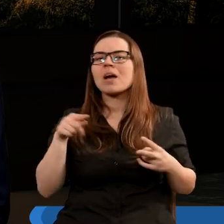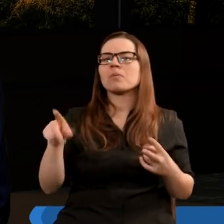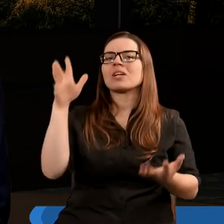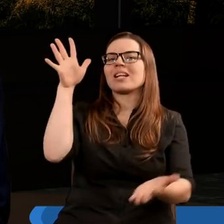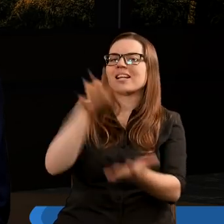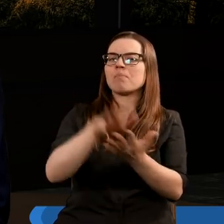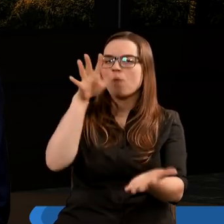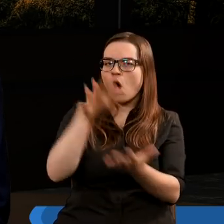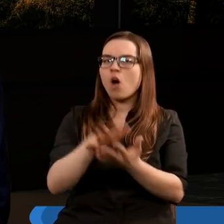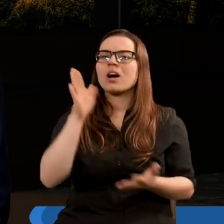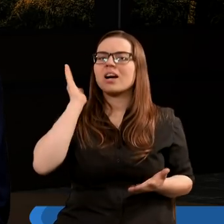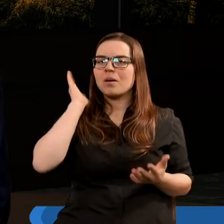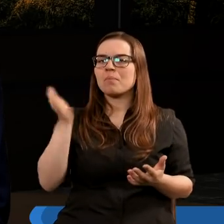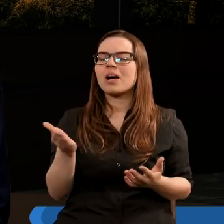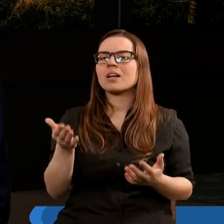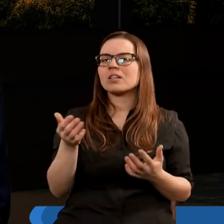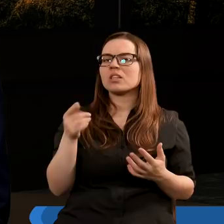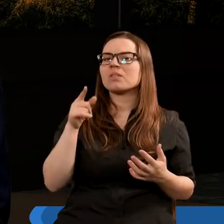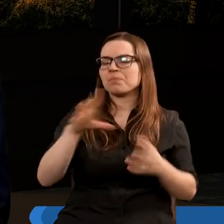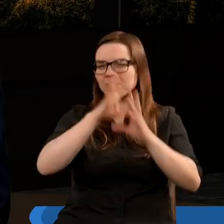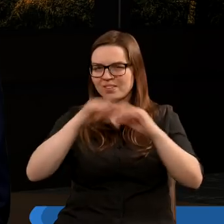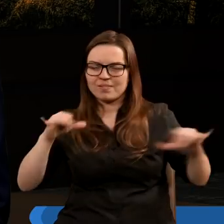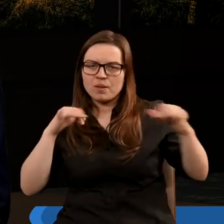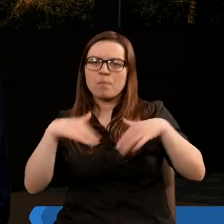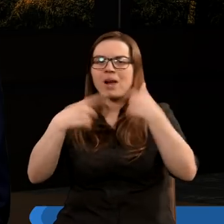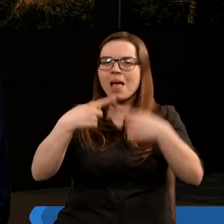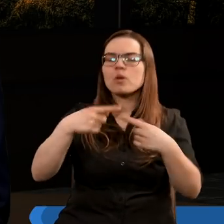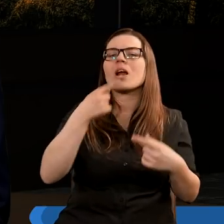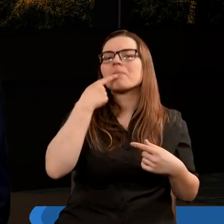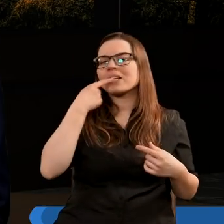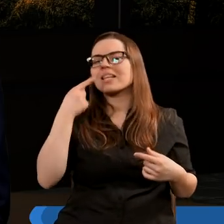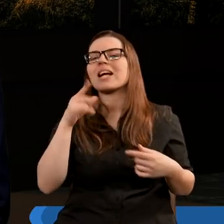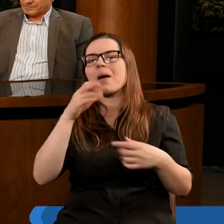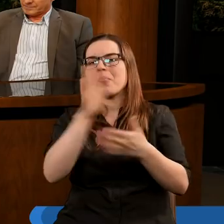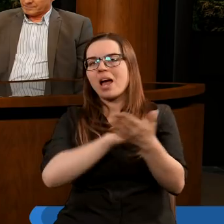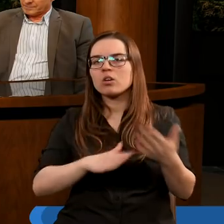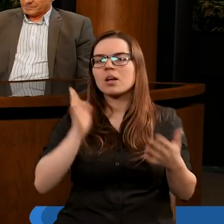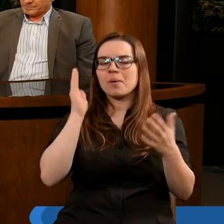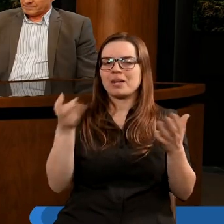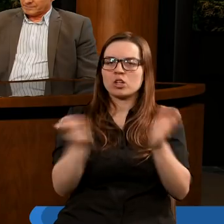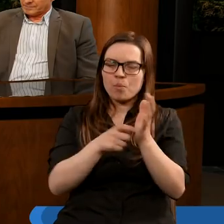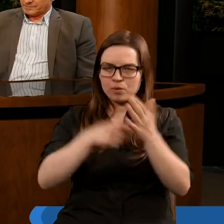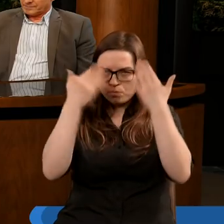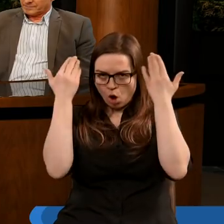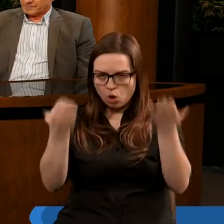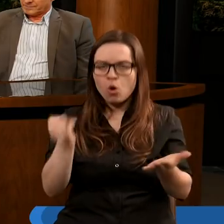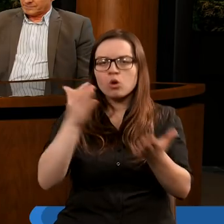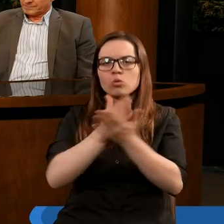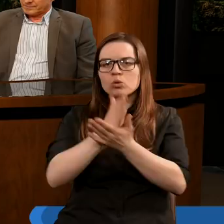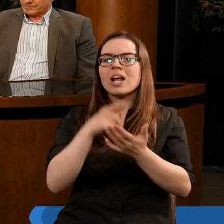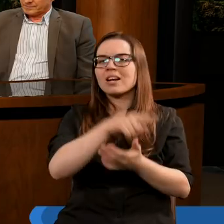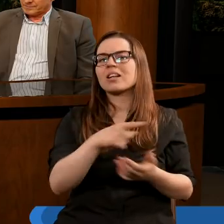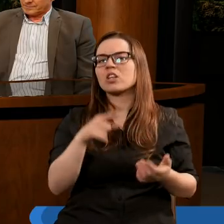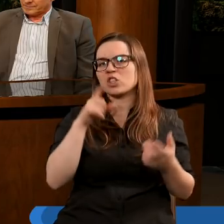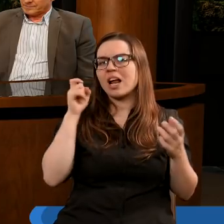Smok będzie, da nam mu władzę nad wszystkimi plemenami, narodami, językami i będzie od nich domagał się pokłonu i służenia sobie.